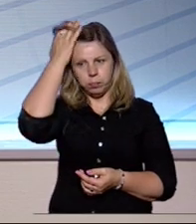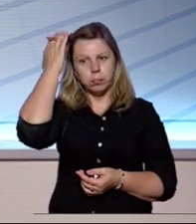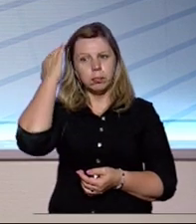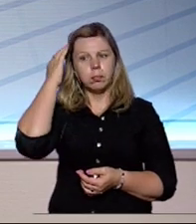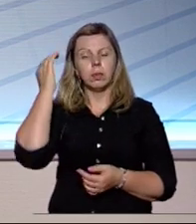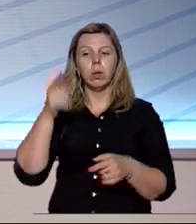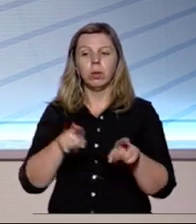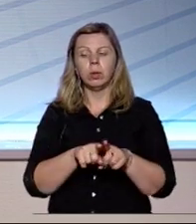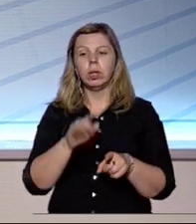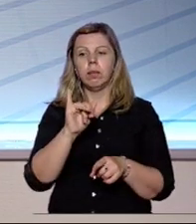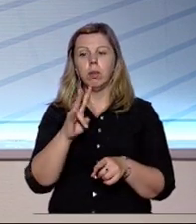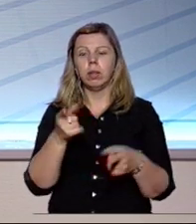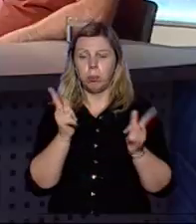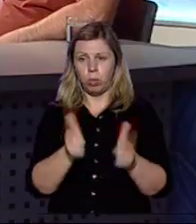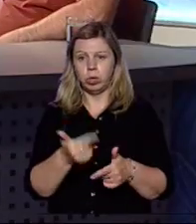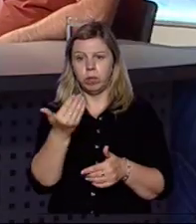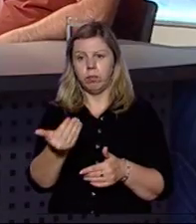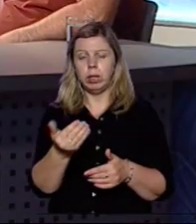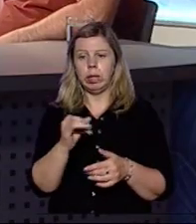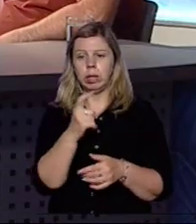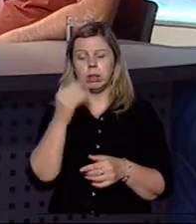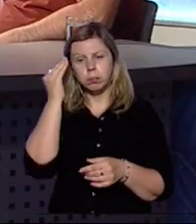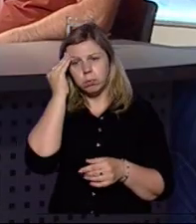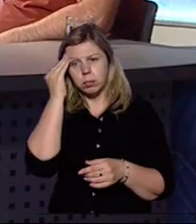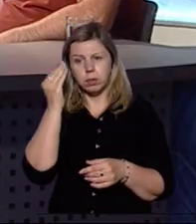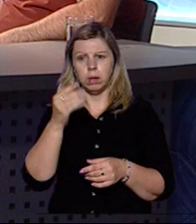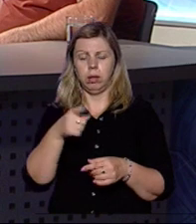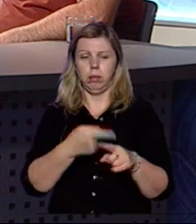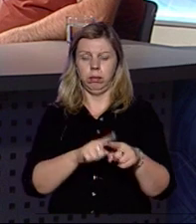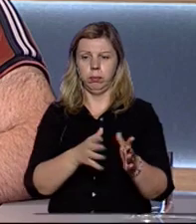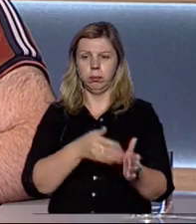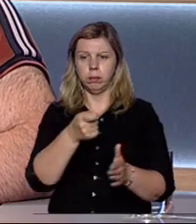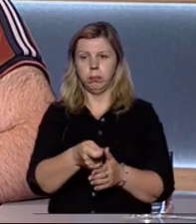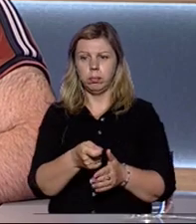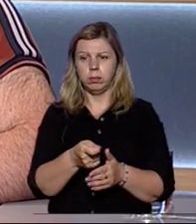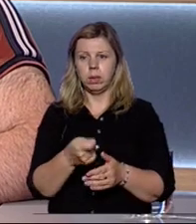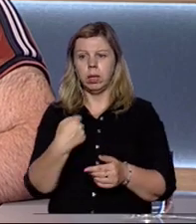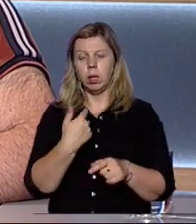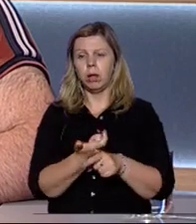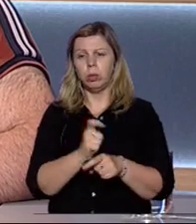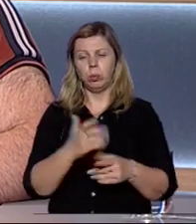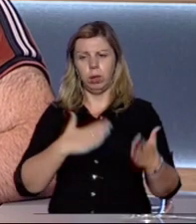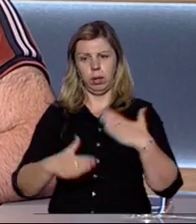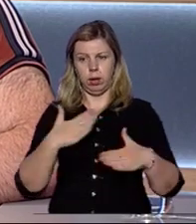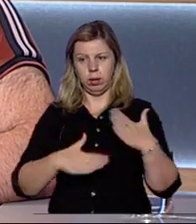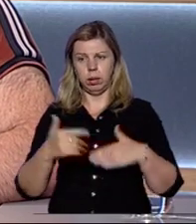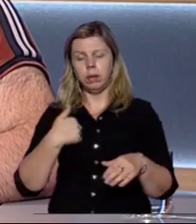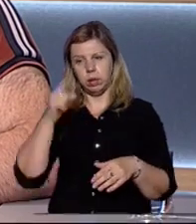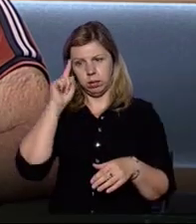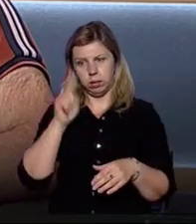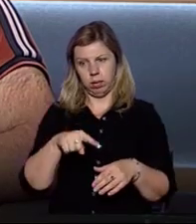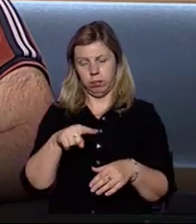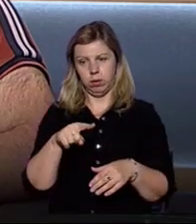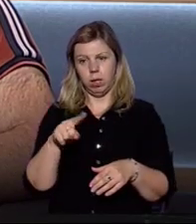Отож, пане Іване, чи погоджуєтеся ви із думкою автора петиції? Я дуже радий. Я знав, що